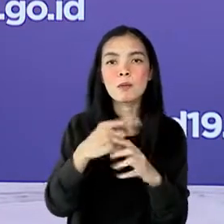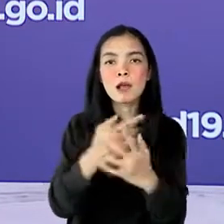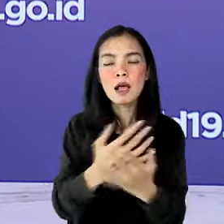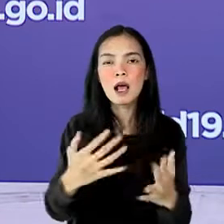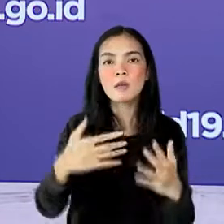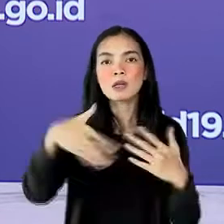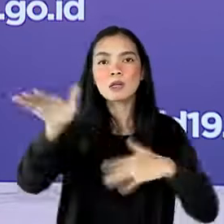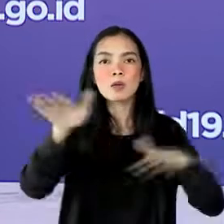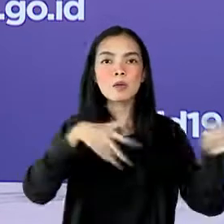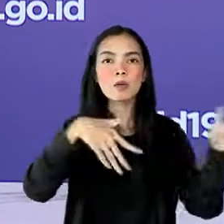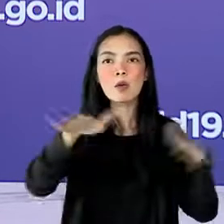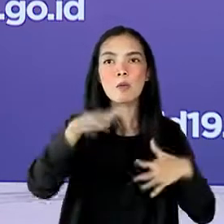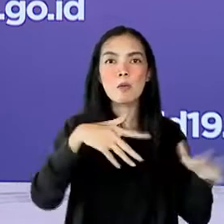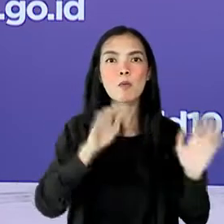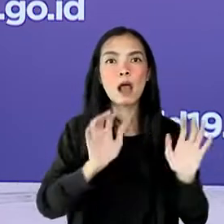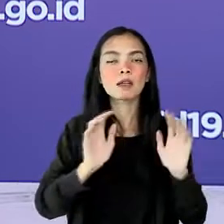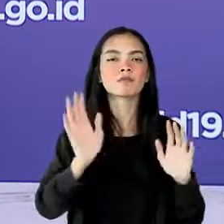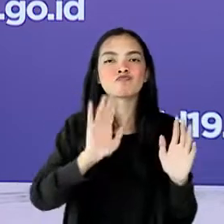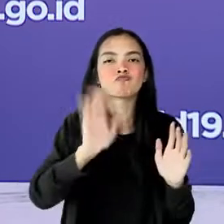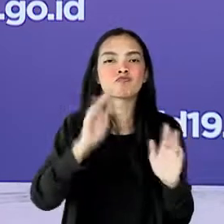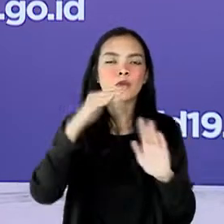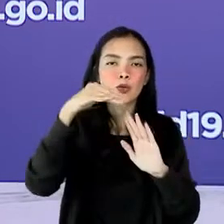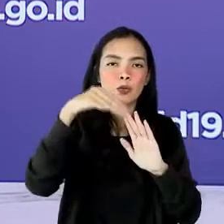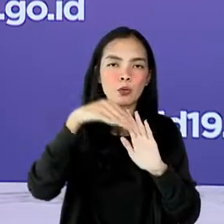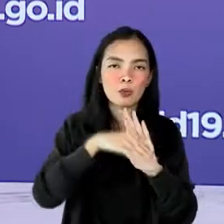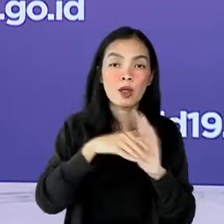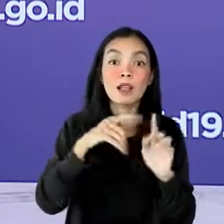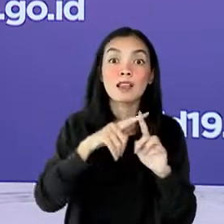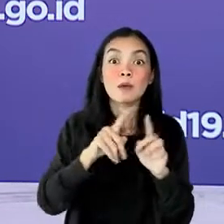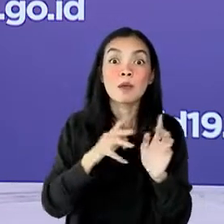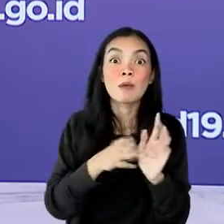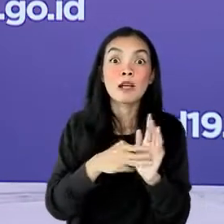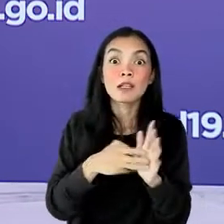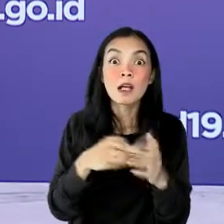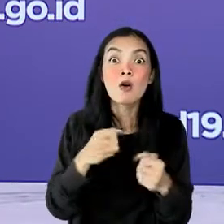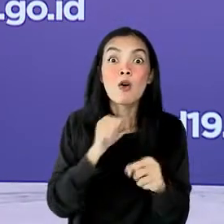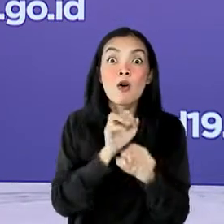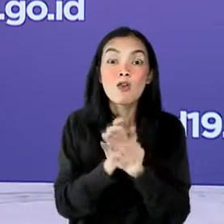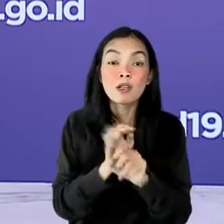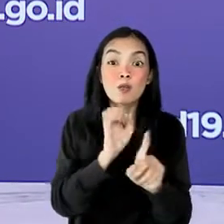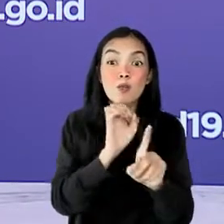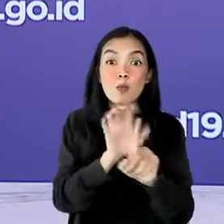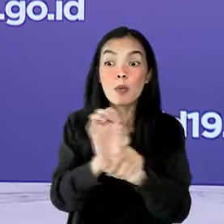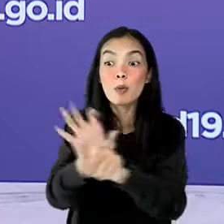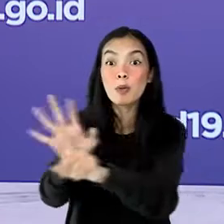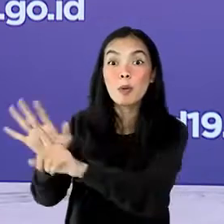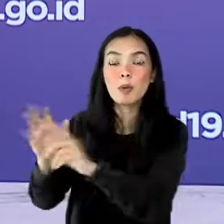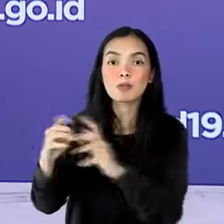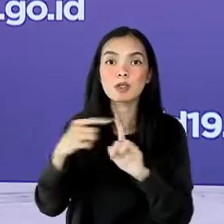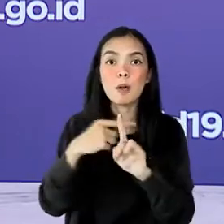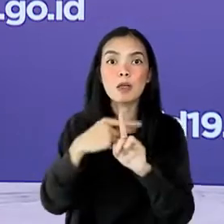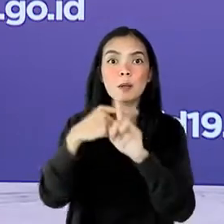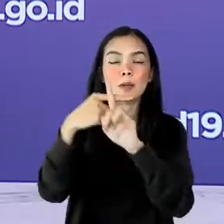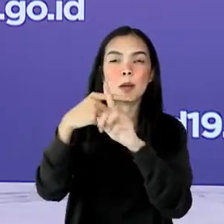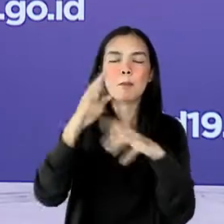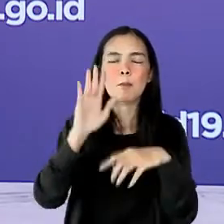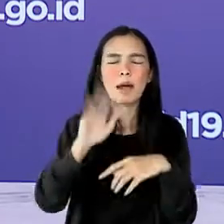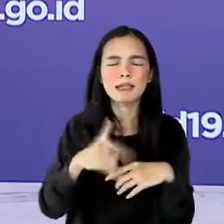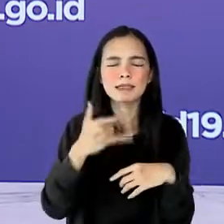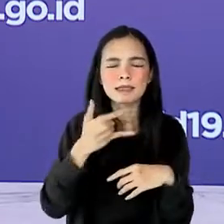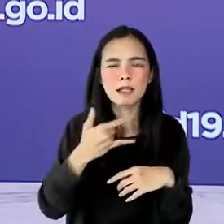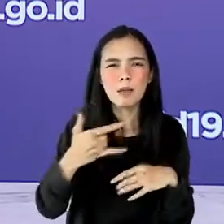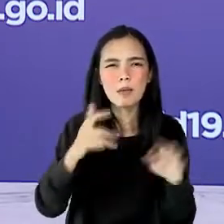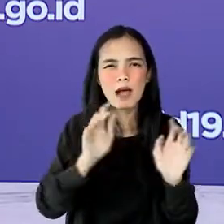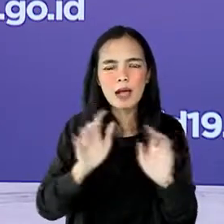Namun, penambahan kasus masih menjadi kendala yang kita hadapi. Hingga saat ini, kasus masih